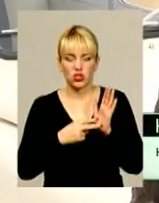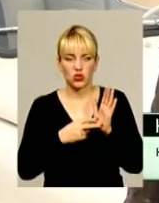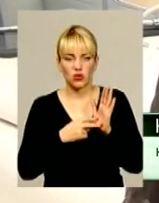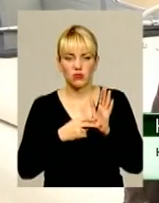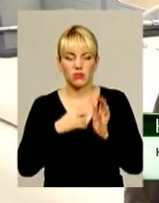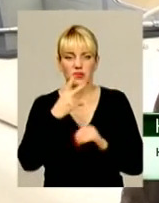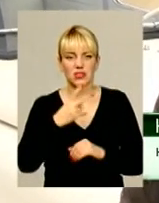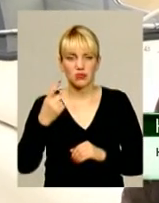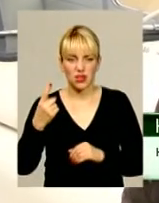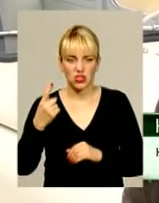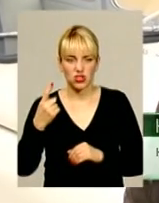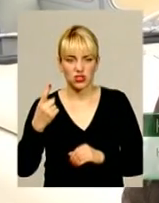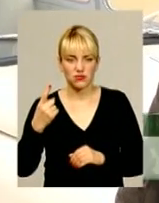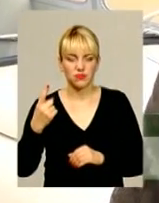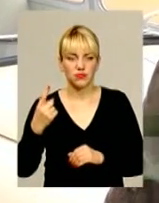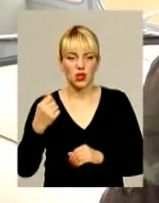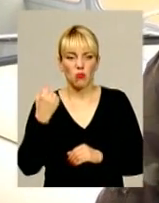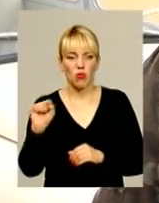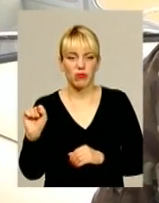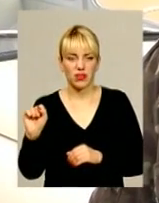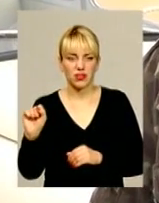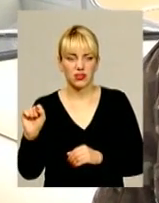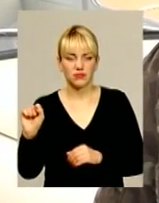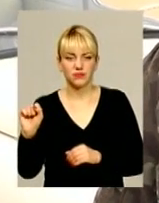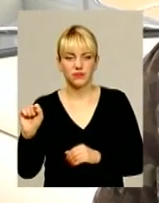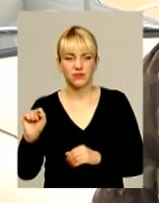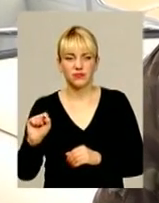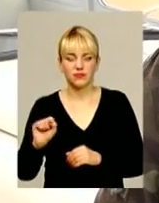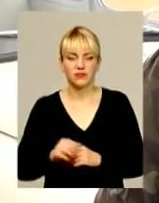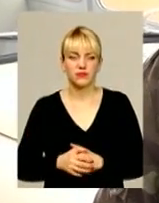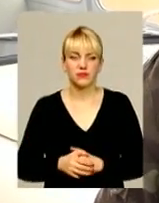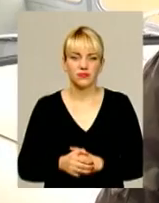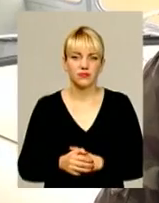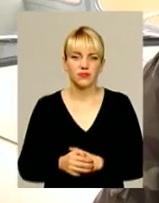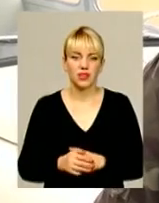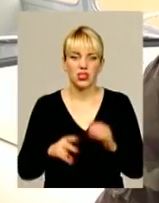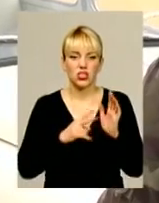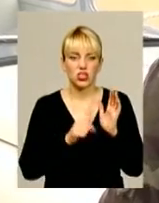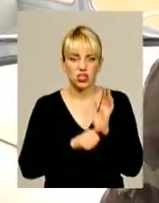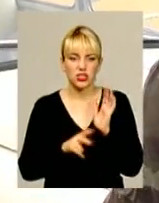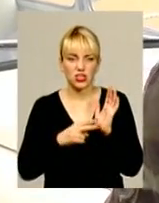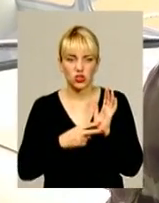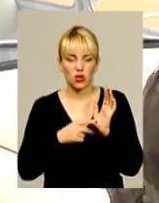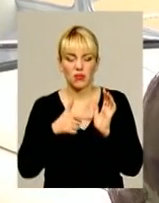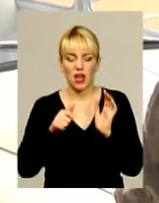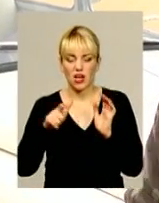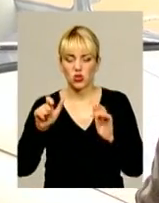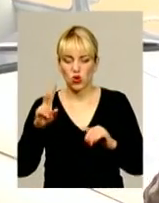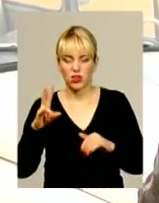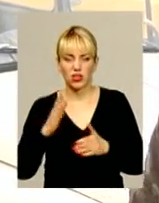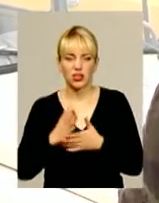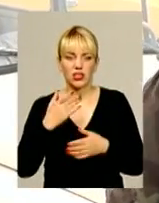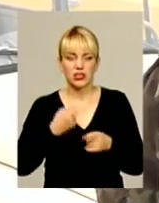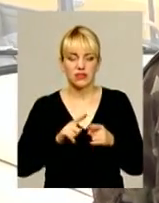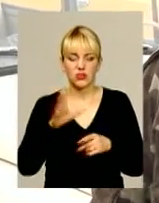21, Побєда, 67 газон є. Коли вони зроблені своїми